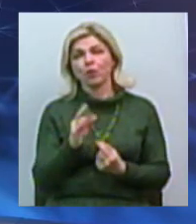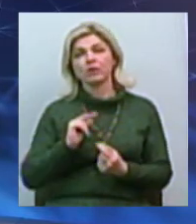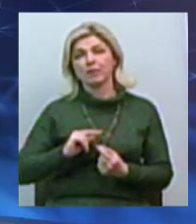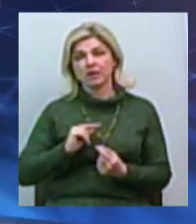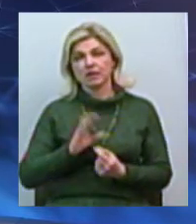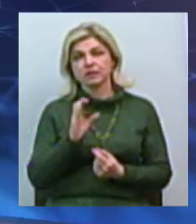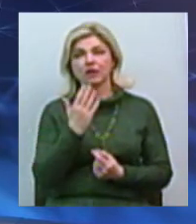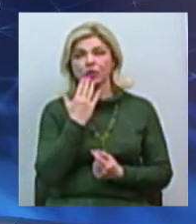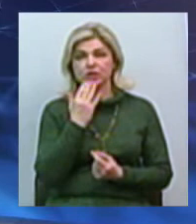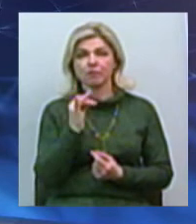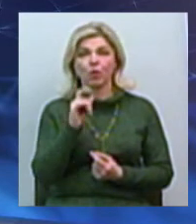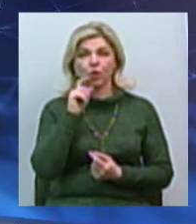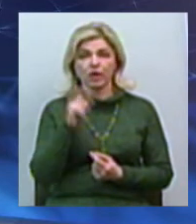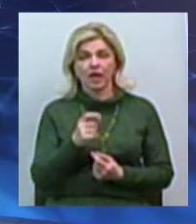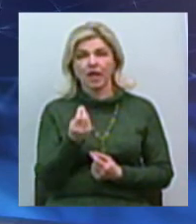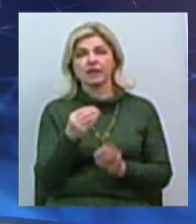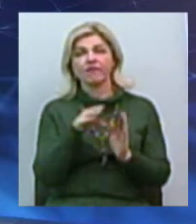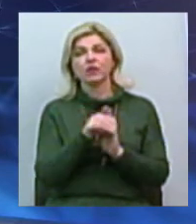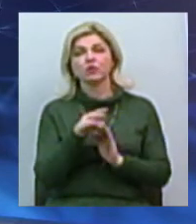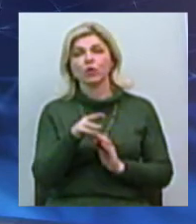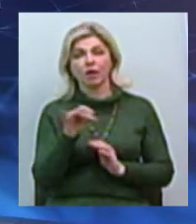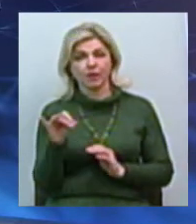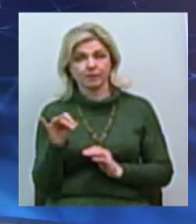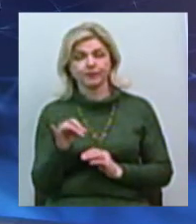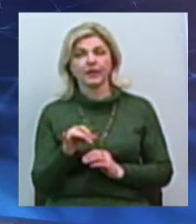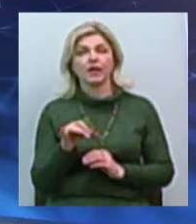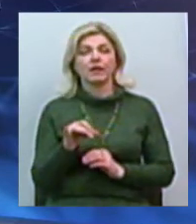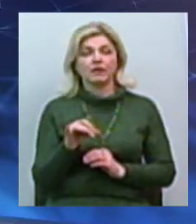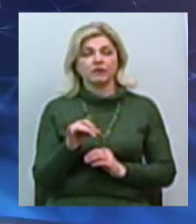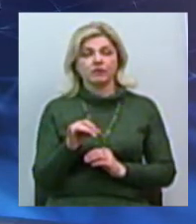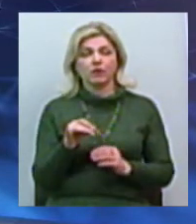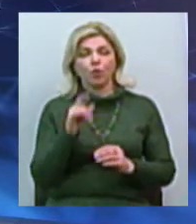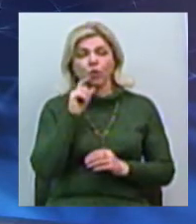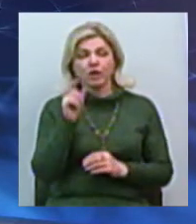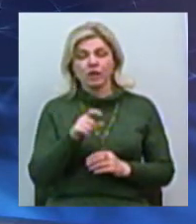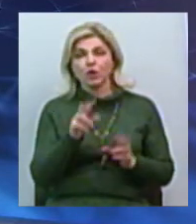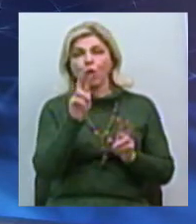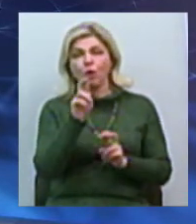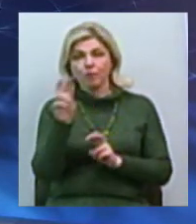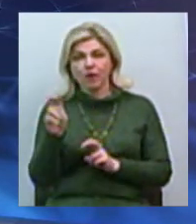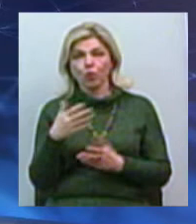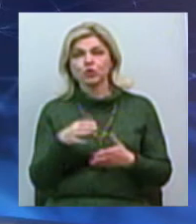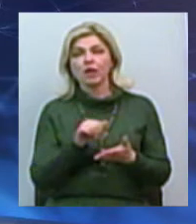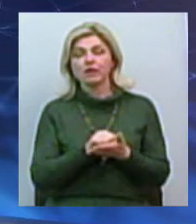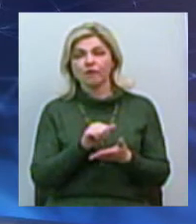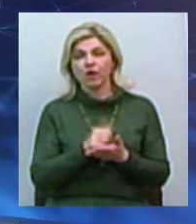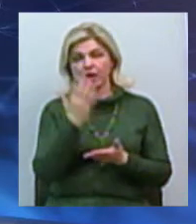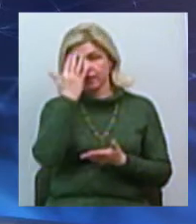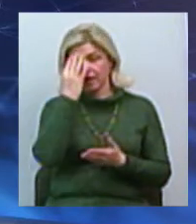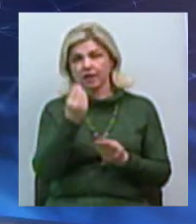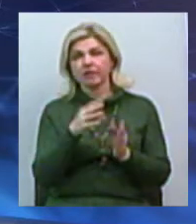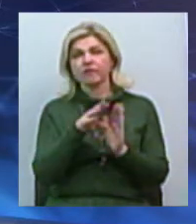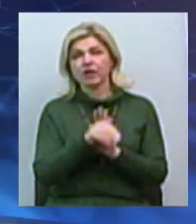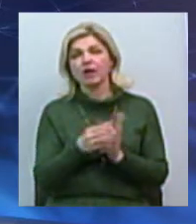та вітчизняними інвесторами. До уряди вже звернулися, за словами Олексія Гончарюка, українські компанії, які задекларували наміри інвестувати понад